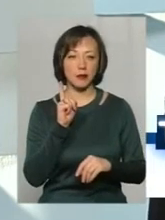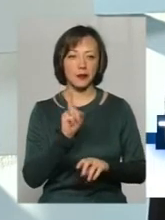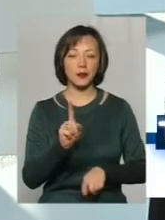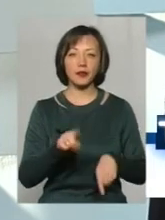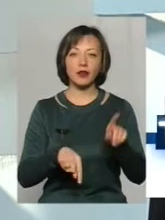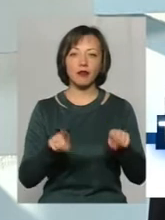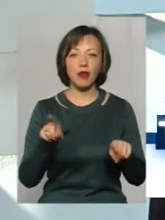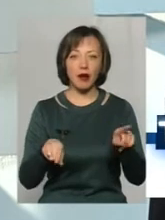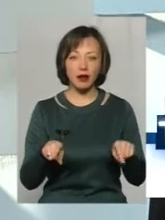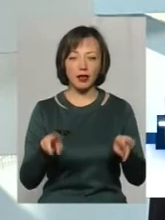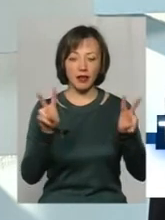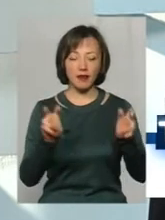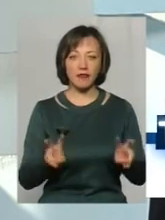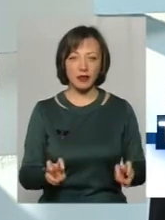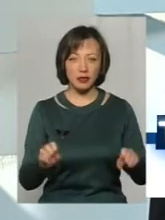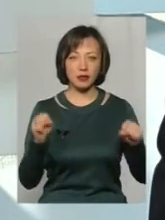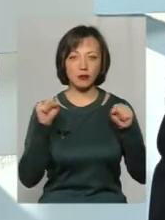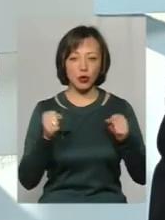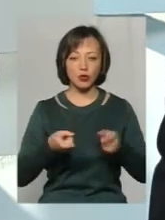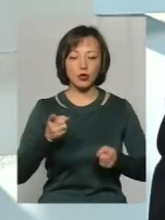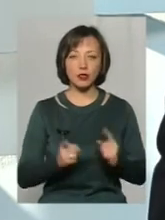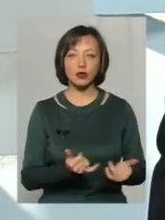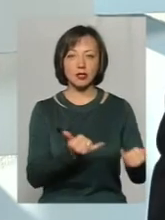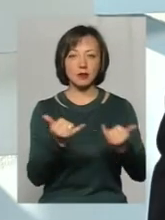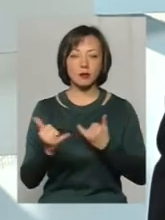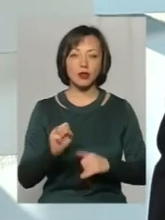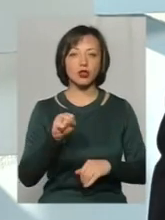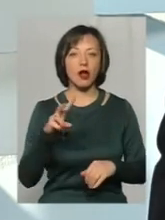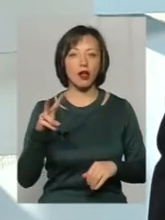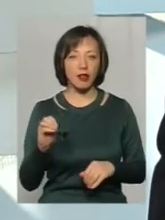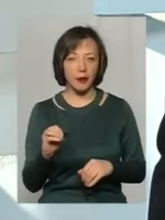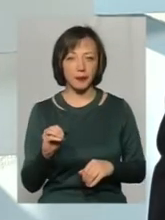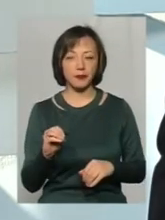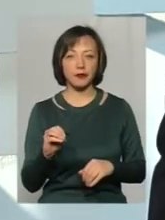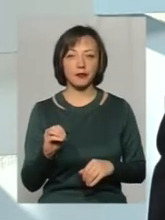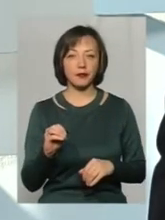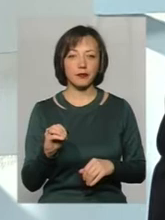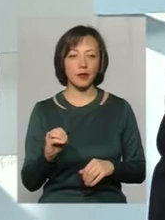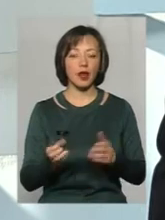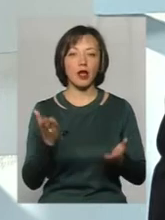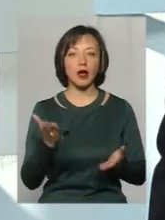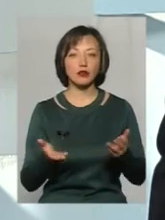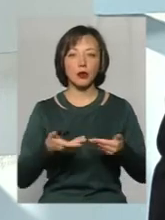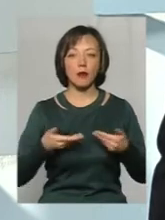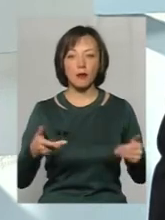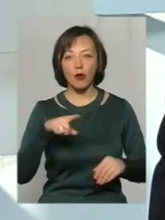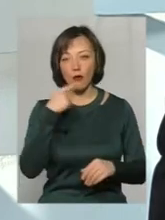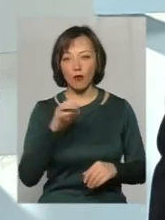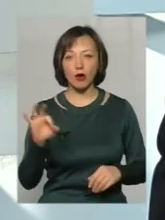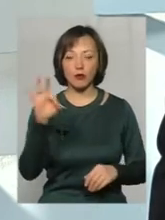деякі види спорту дійсно забезпечені. Але тим не менш, якщо ми говоримо про